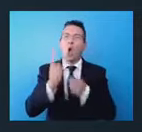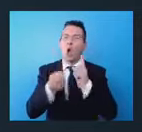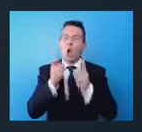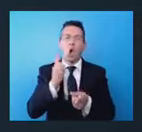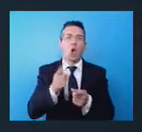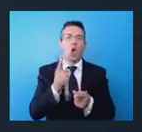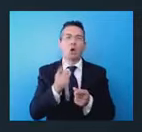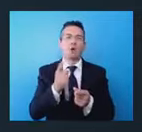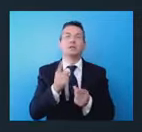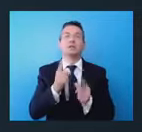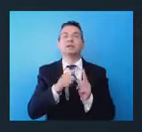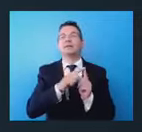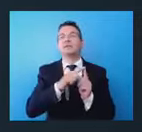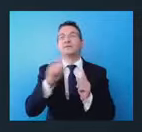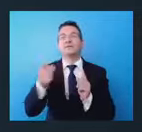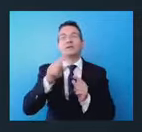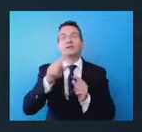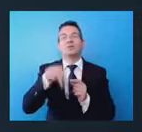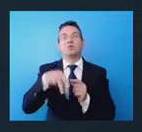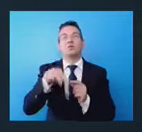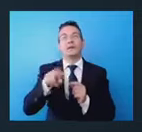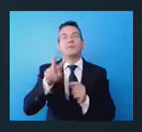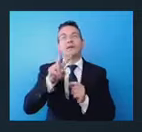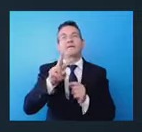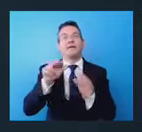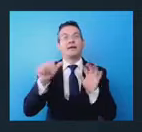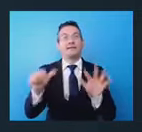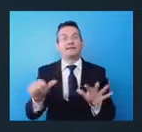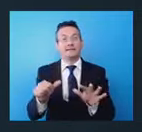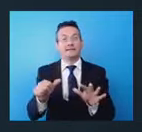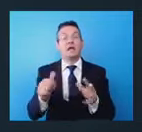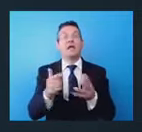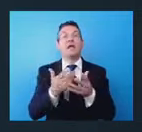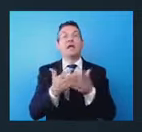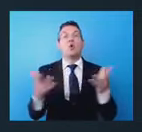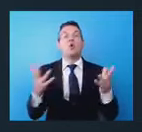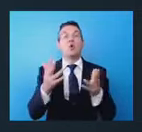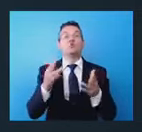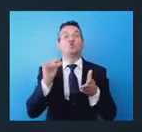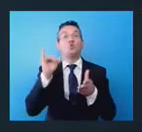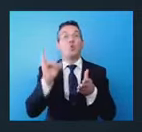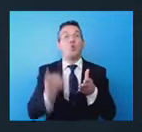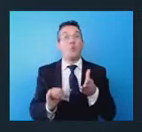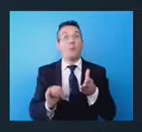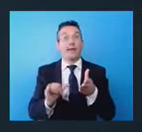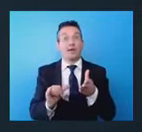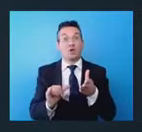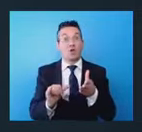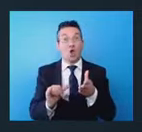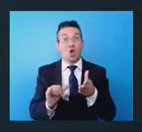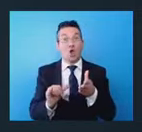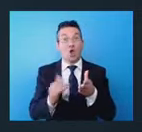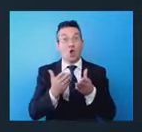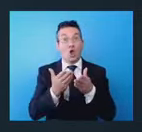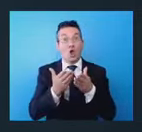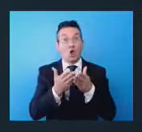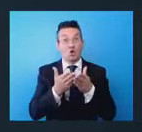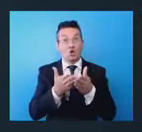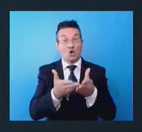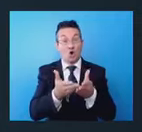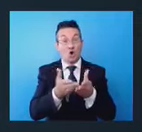Il trend quindi dei super yacht negli ultimi anni andrà sempre più nella direzione dell'aumento delle